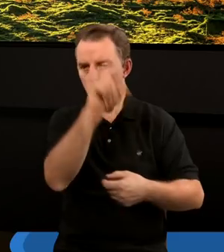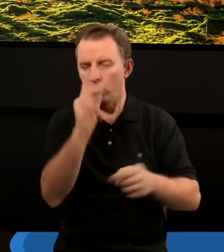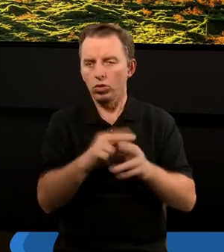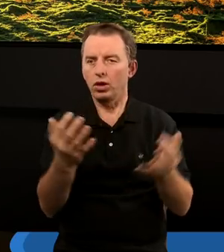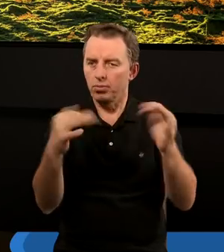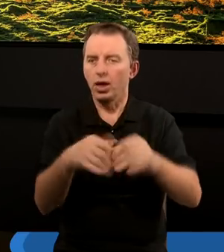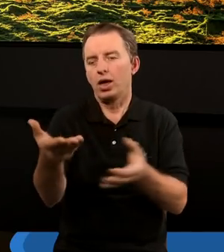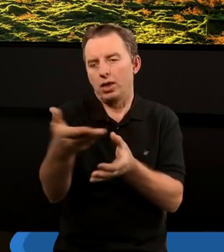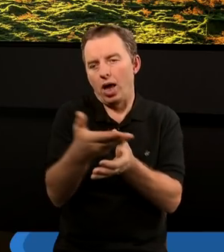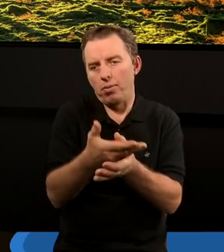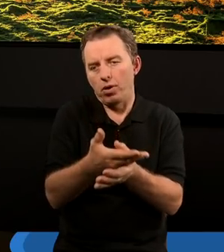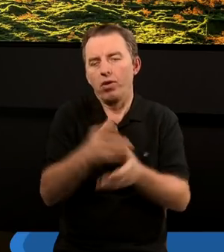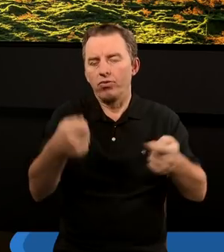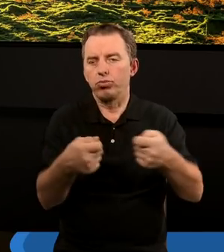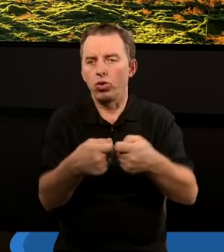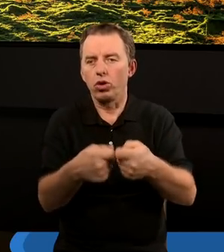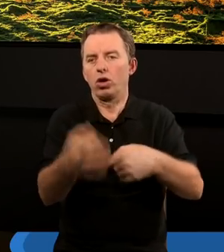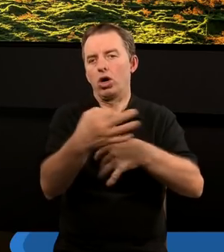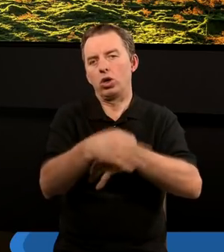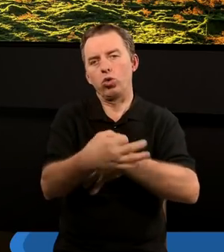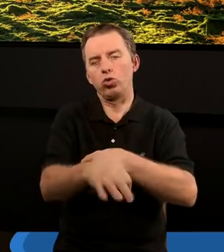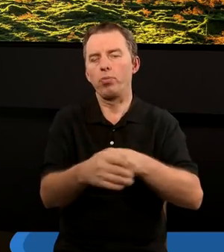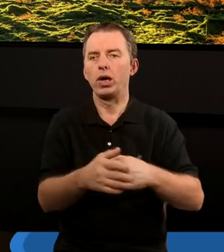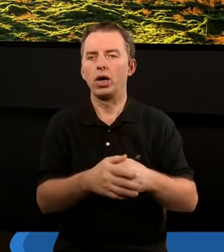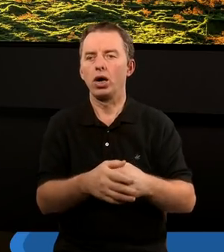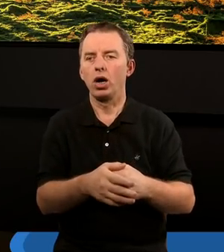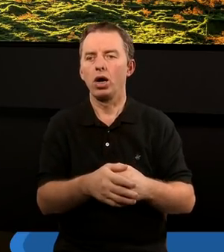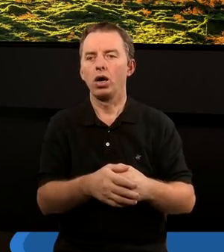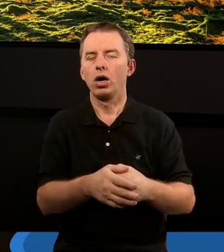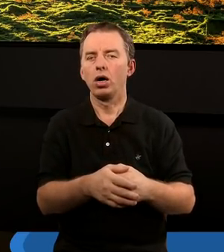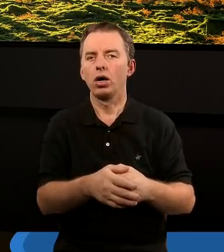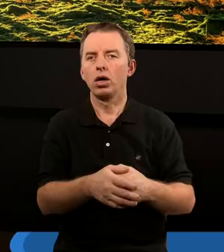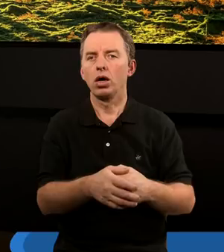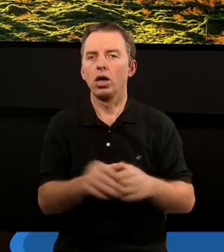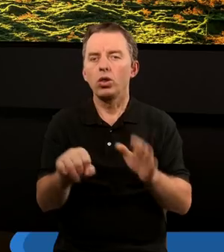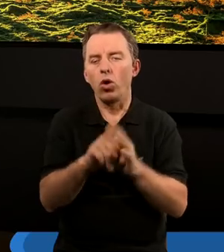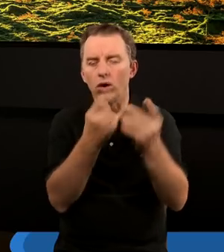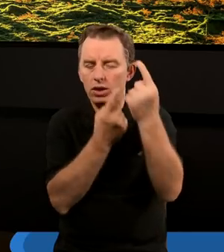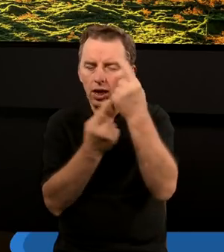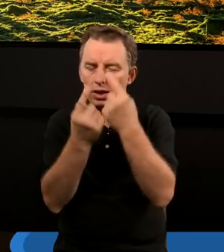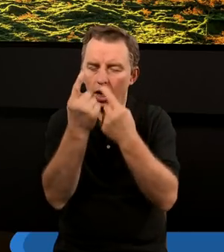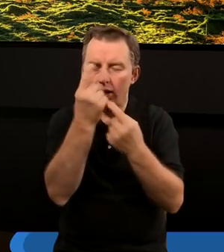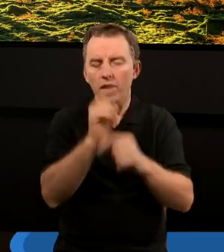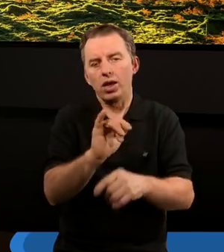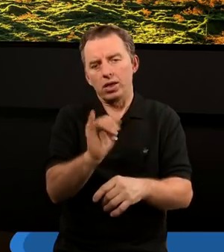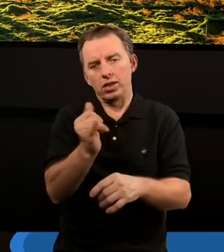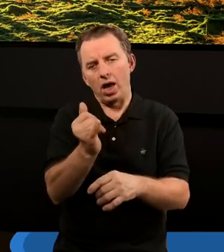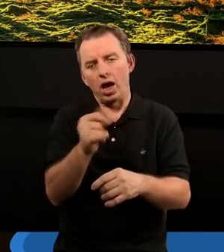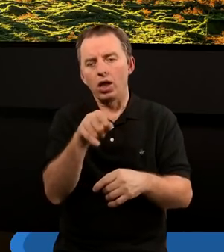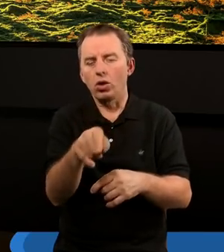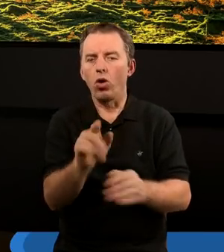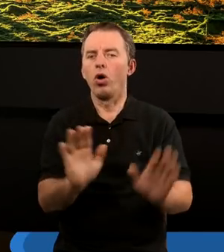Zapraszamy do tego wspólnego studium, do zastanowienia się, jak